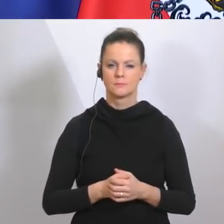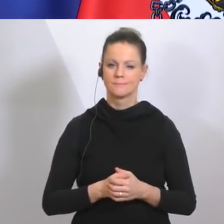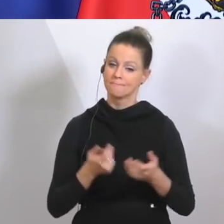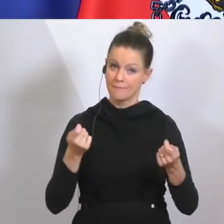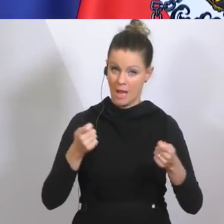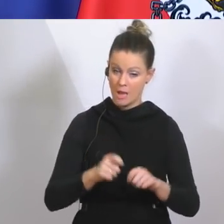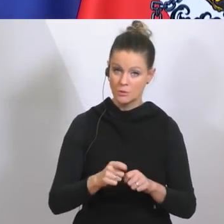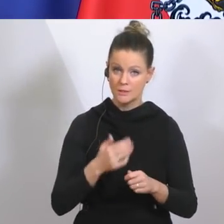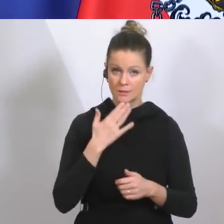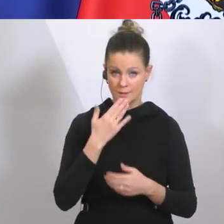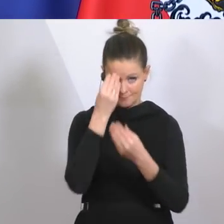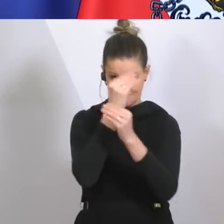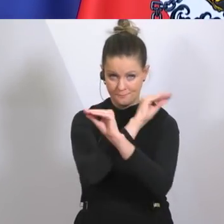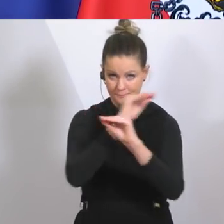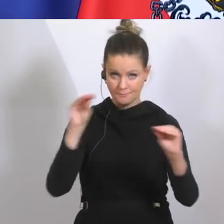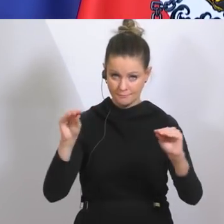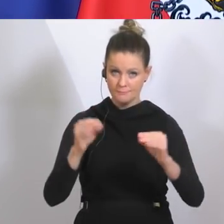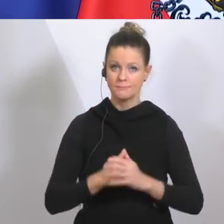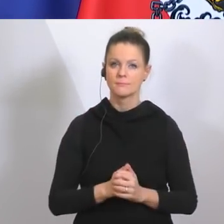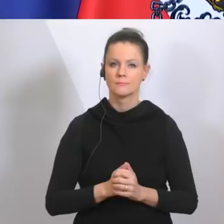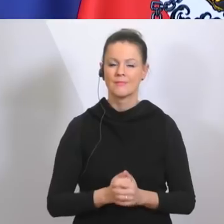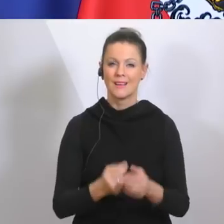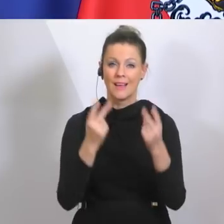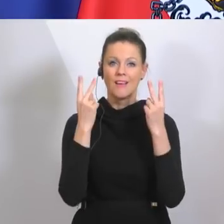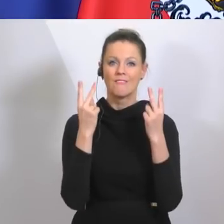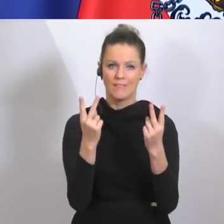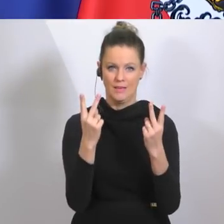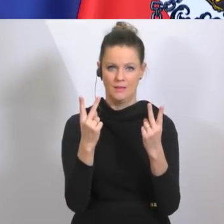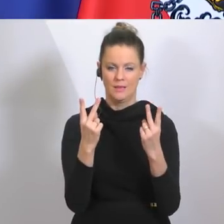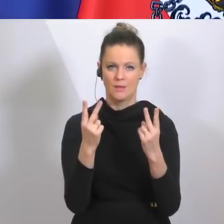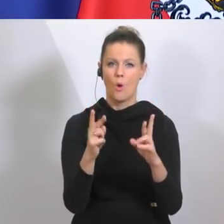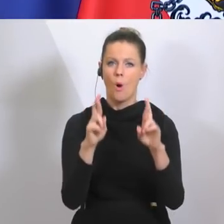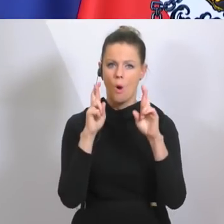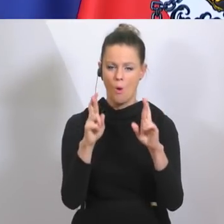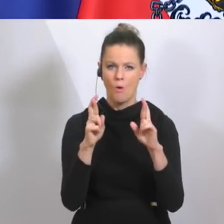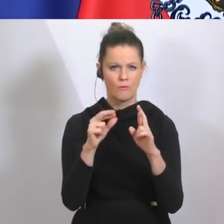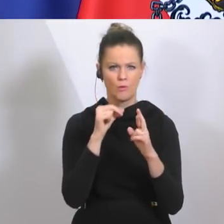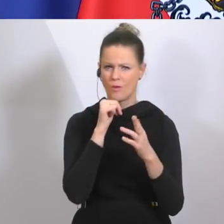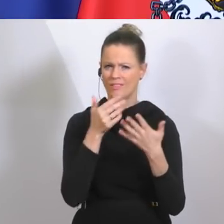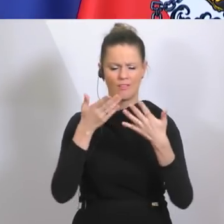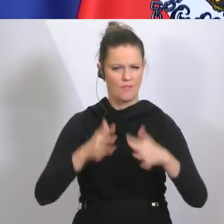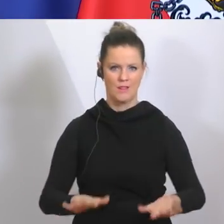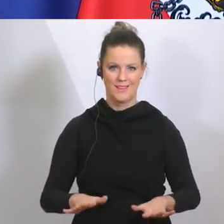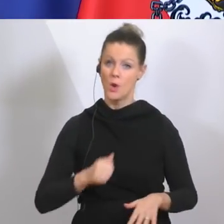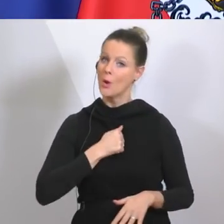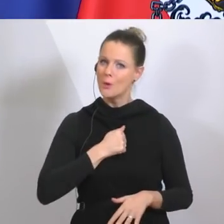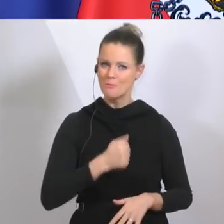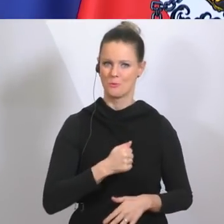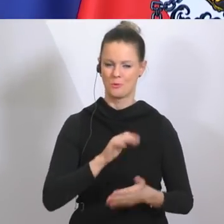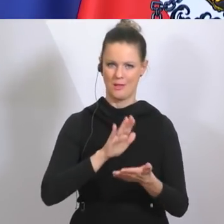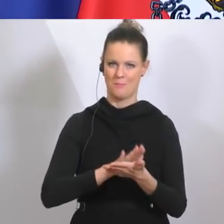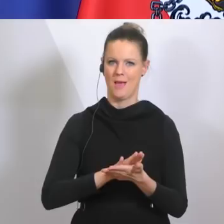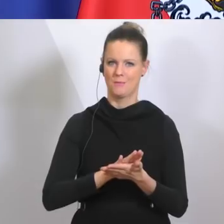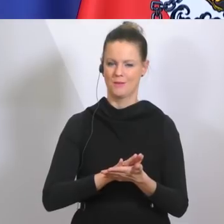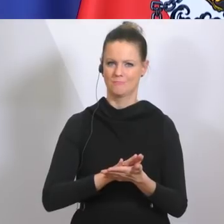Abschließend, wichtig ist, dass wir die Hoffnung nicht verlieren, ganz im Gegenteil, dass wir auch mutig bleiben und